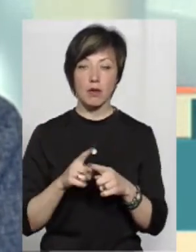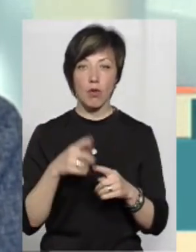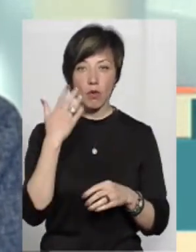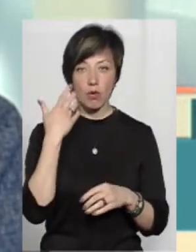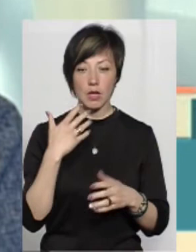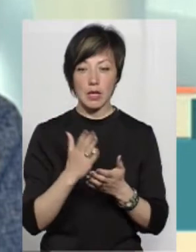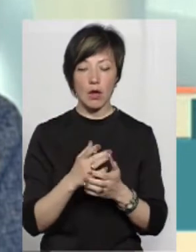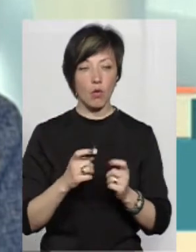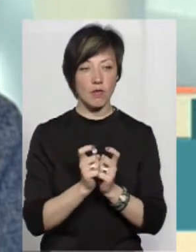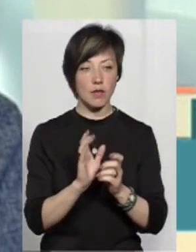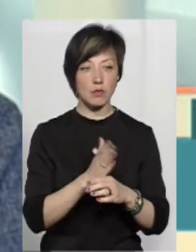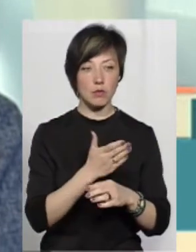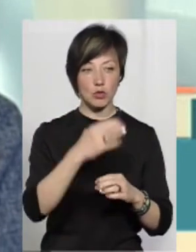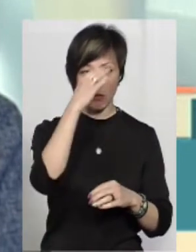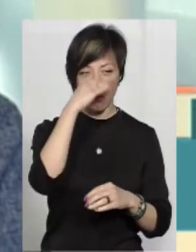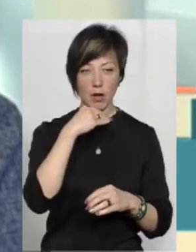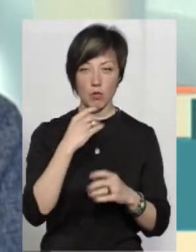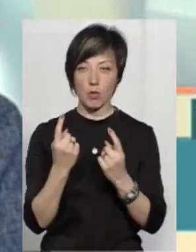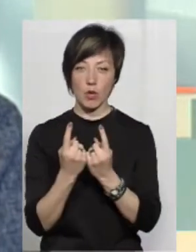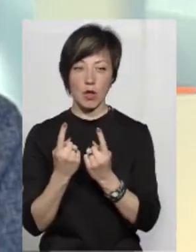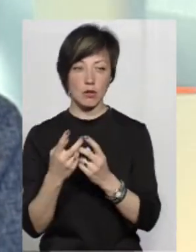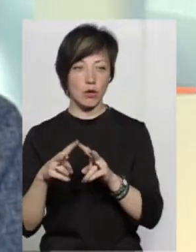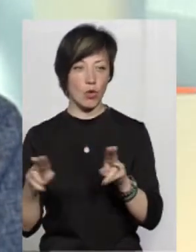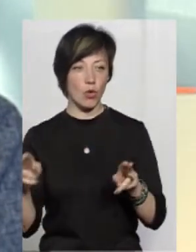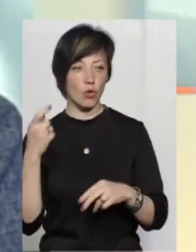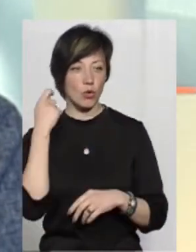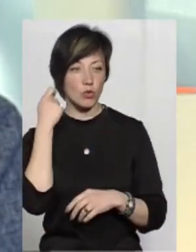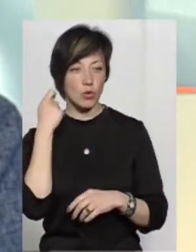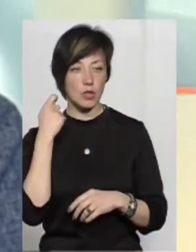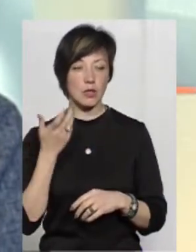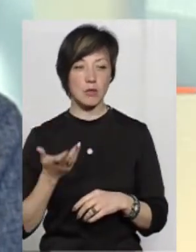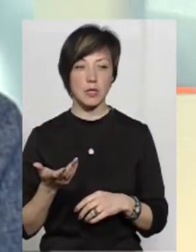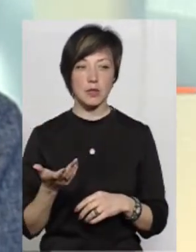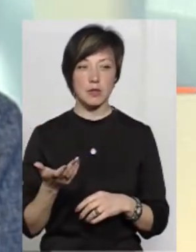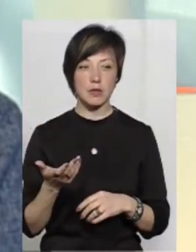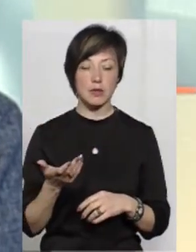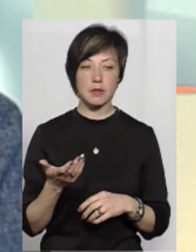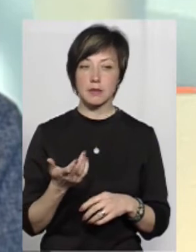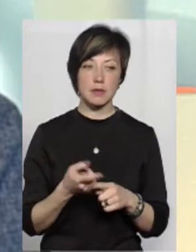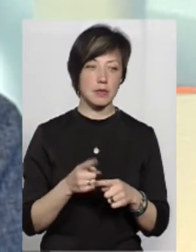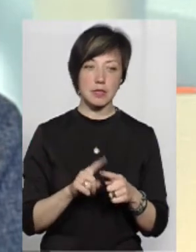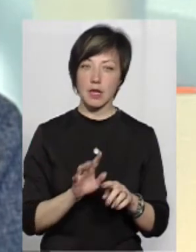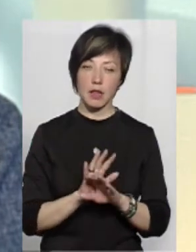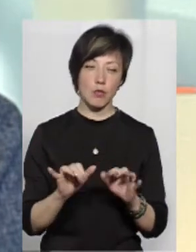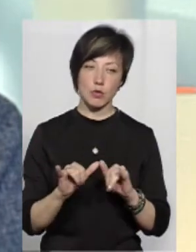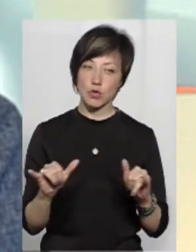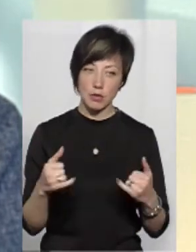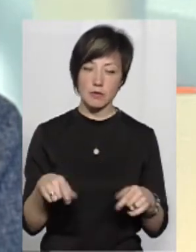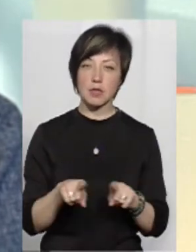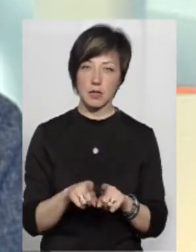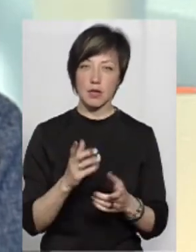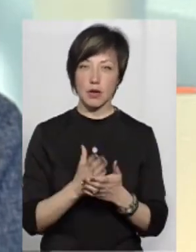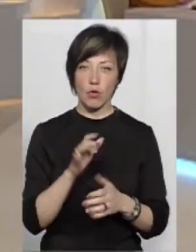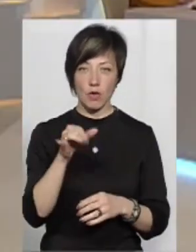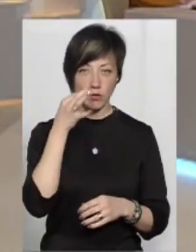конфлікт між батьком однокласника і його однолітками, ну, не досить поширений, але все-таки